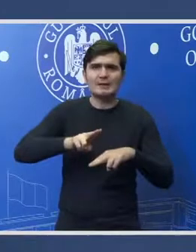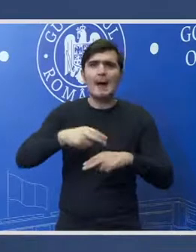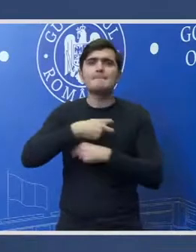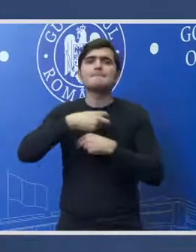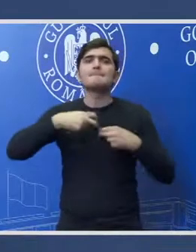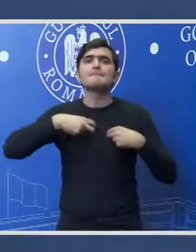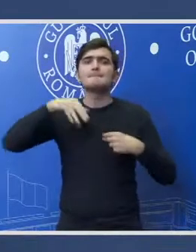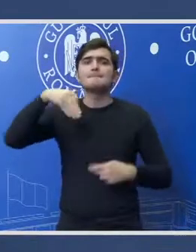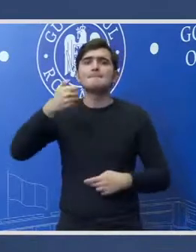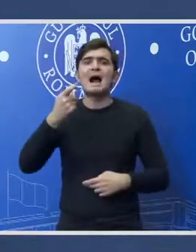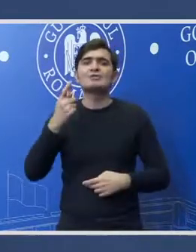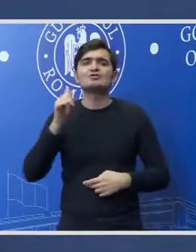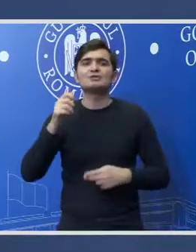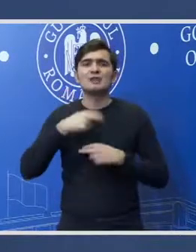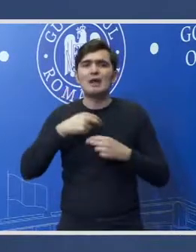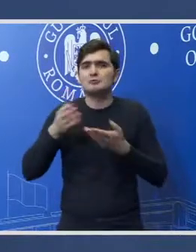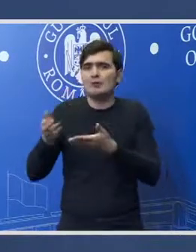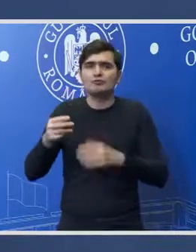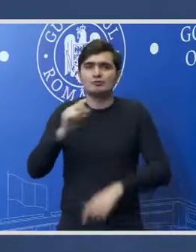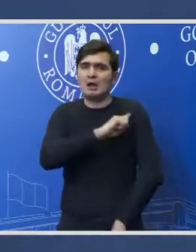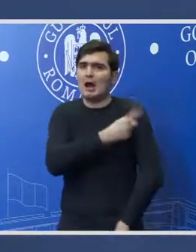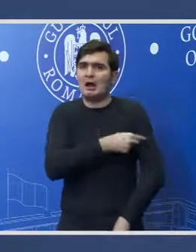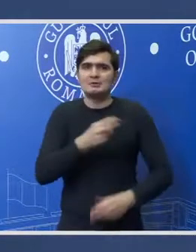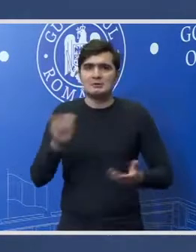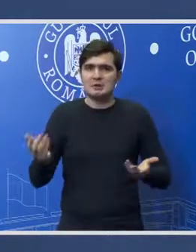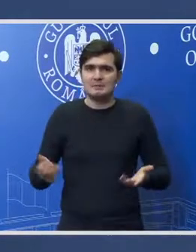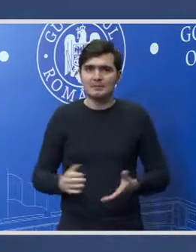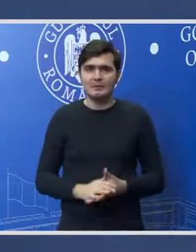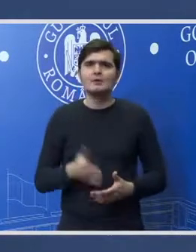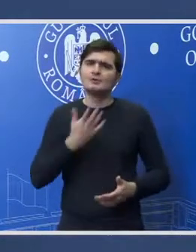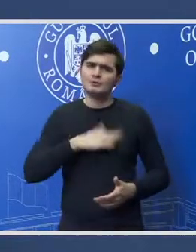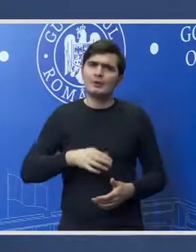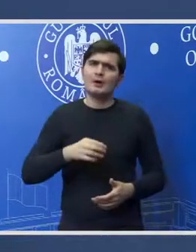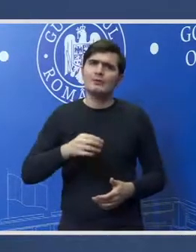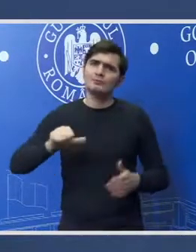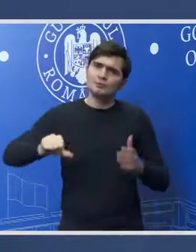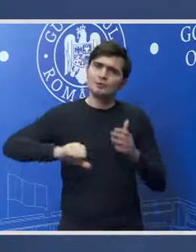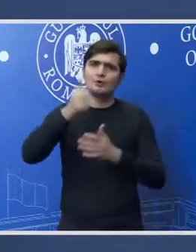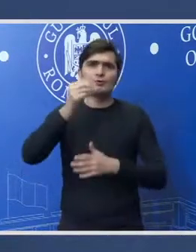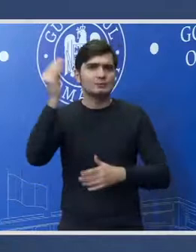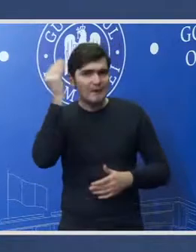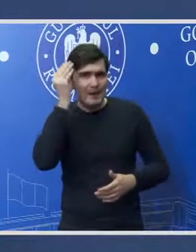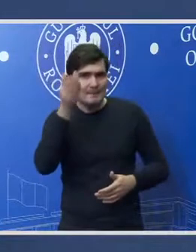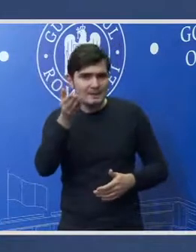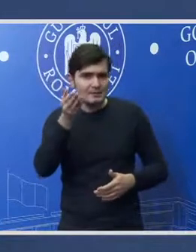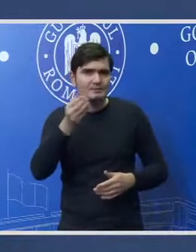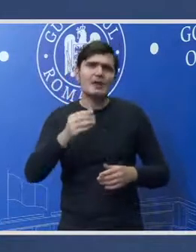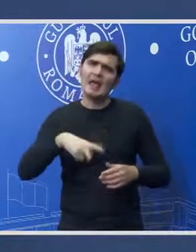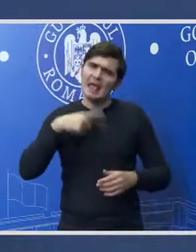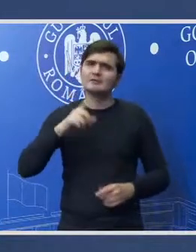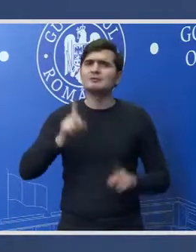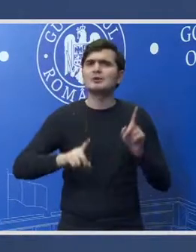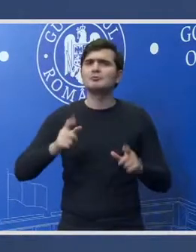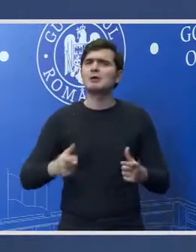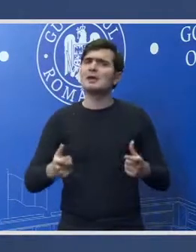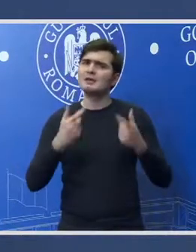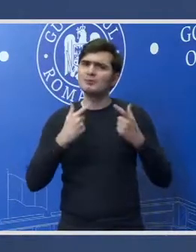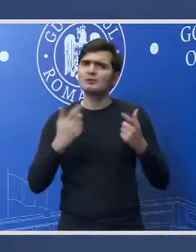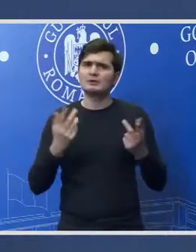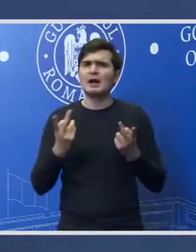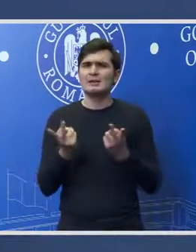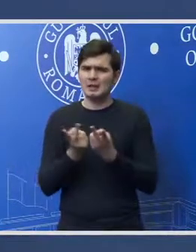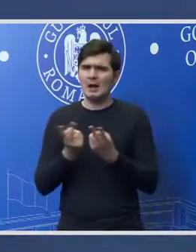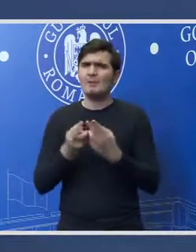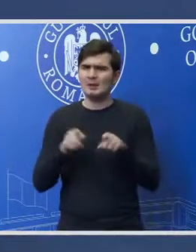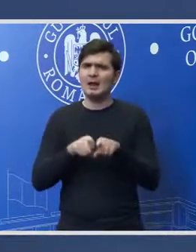garanții suplimentare și vreau să vă reamintesc că există unele imunități asemănătoare cu